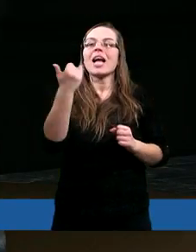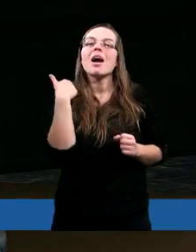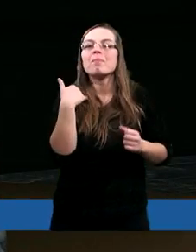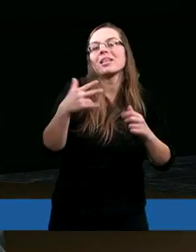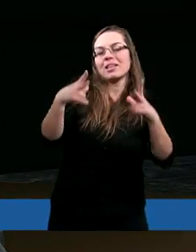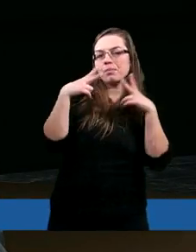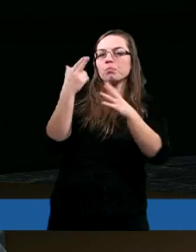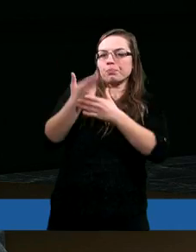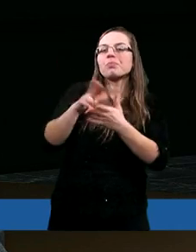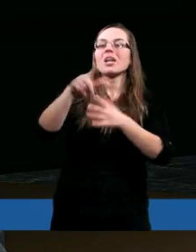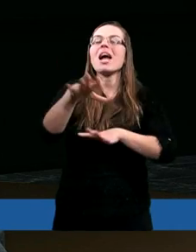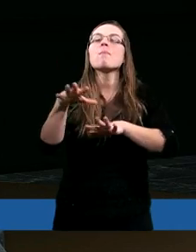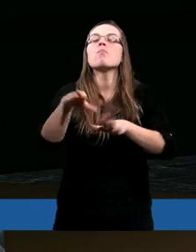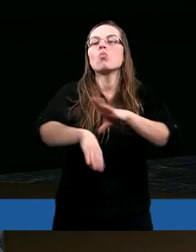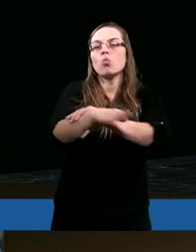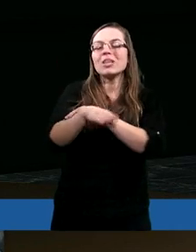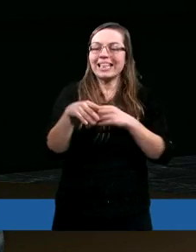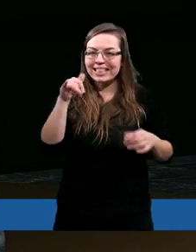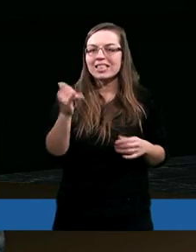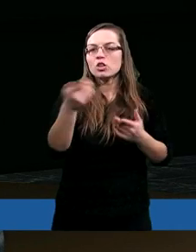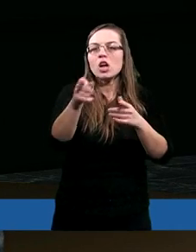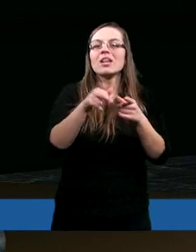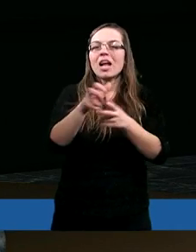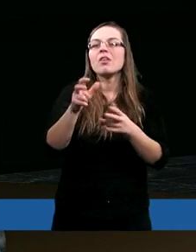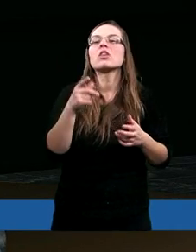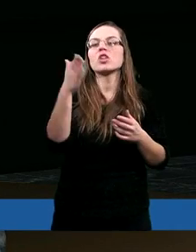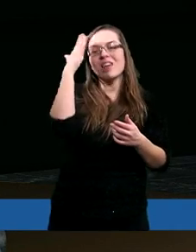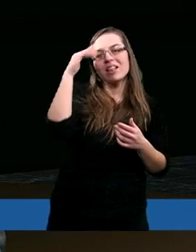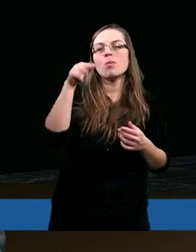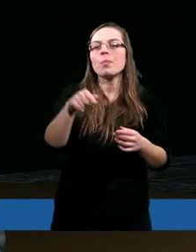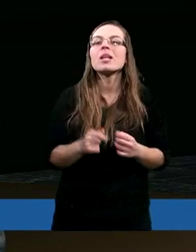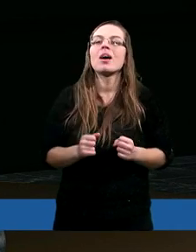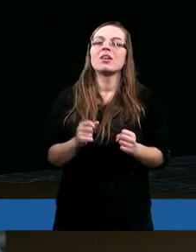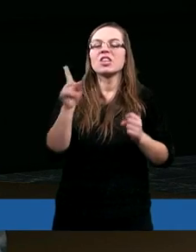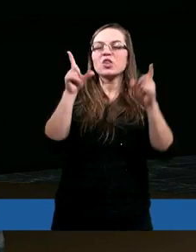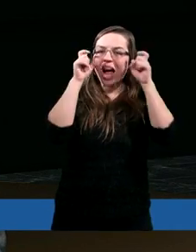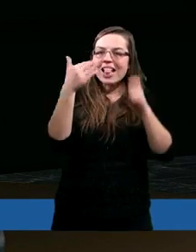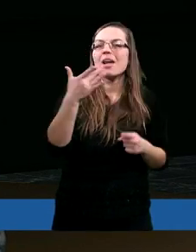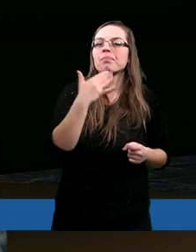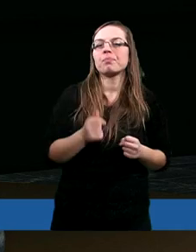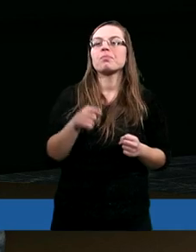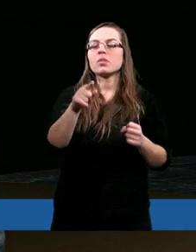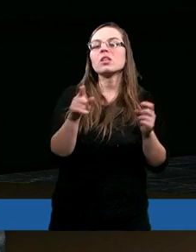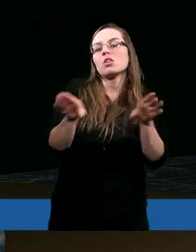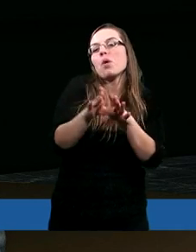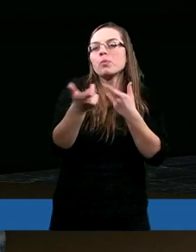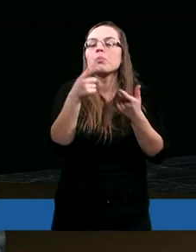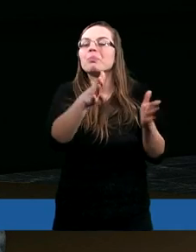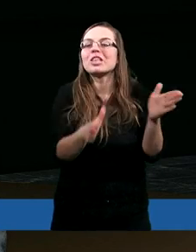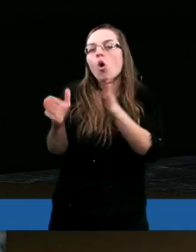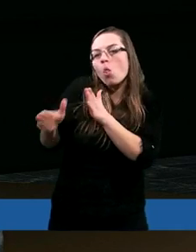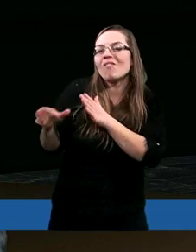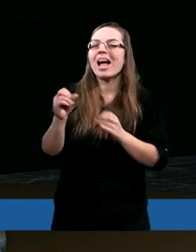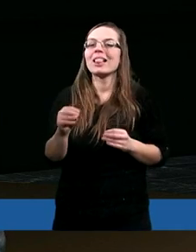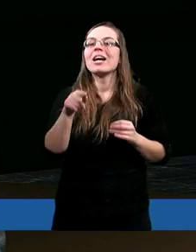posyła Pana Jezusa na pustyni, gdzie toczy walkę z sobą, ale także spotyka się z szatanem. Mamy tam to jakby przygotowanie.